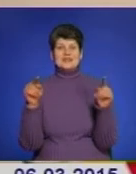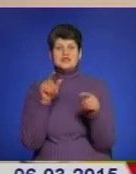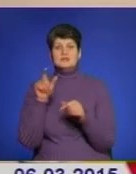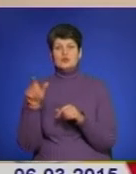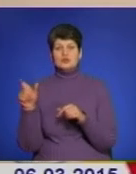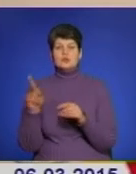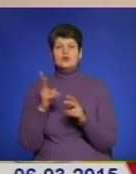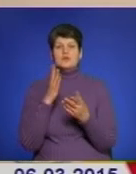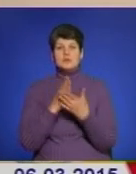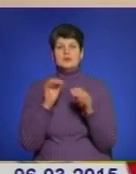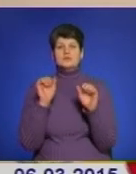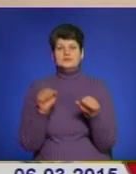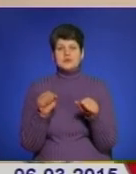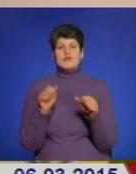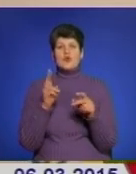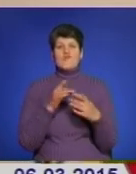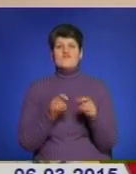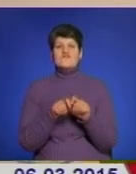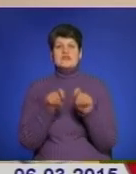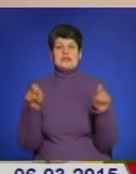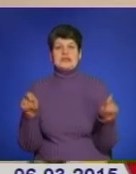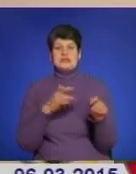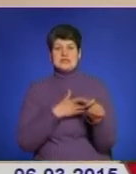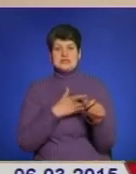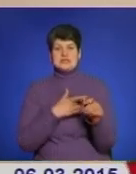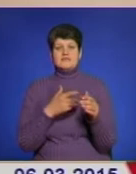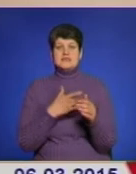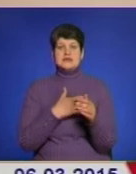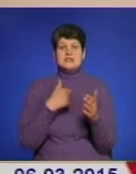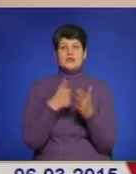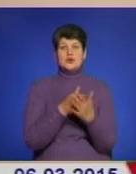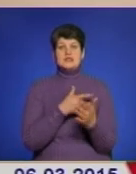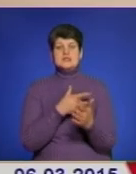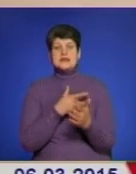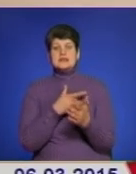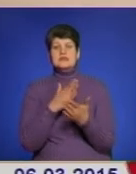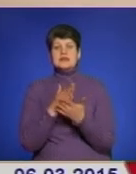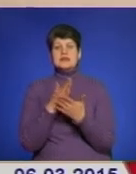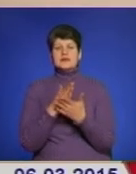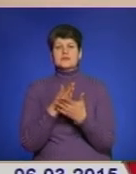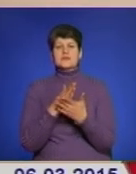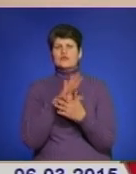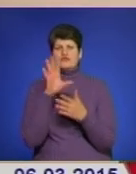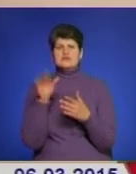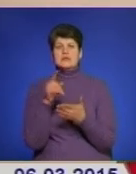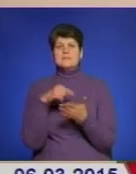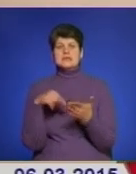змогу, ті, у кого дійсно відкрите серце. Наша акція називається «Від серця до серця», вона всеукраїнська, відбувається у всіх містах.